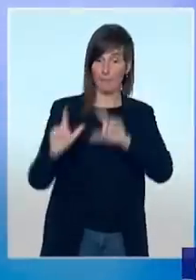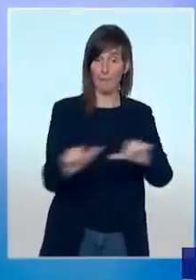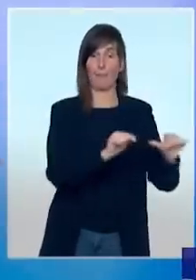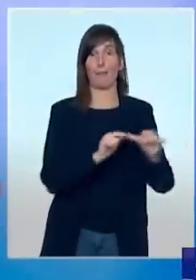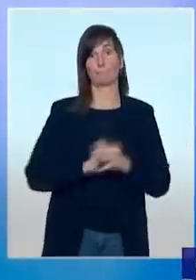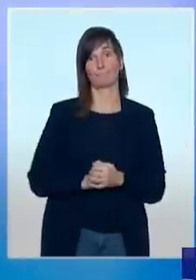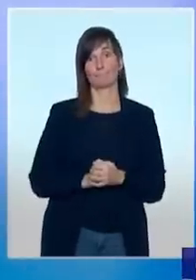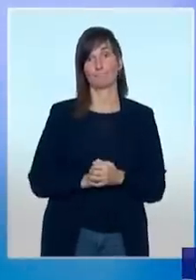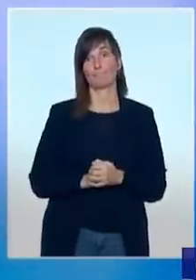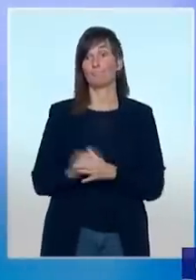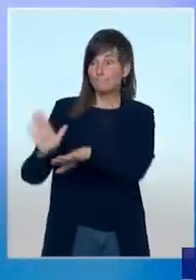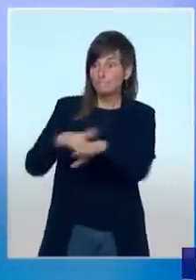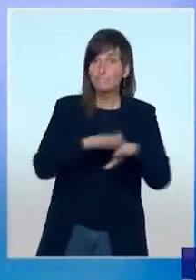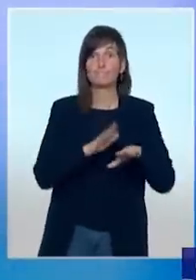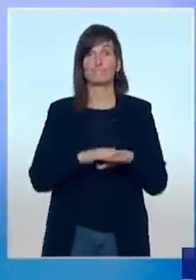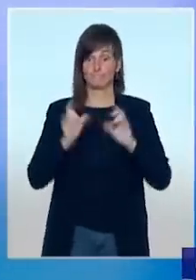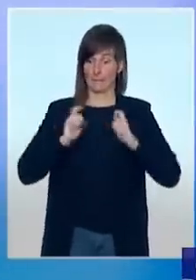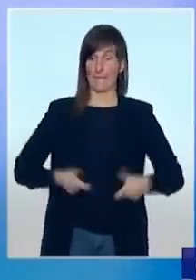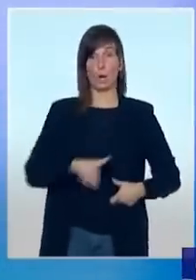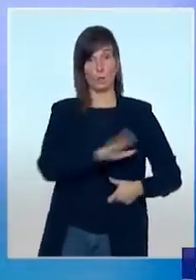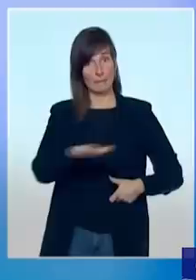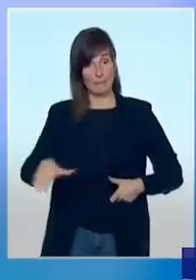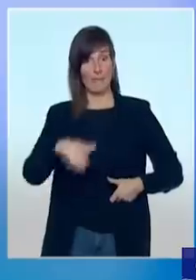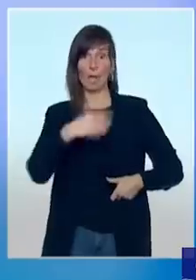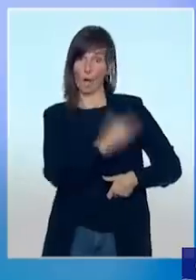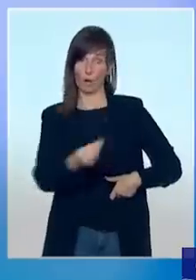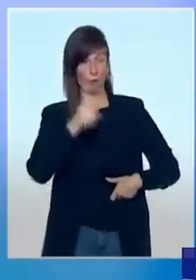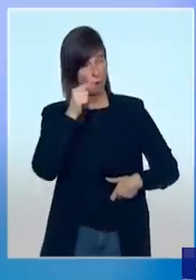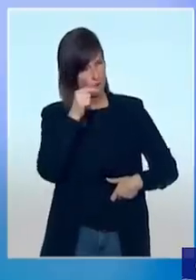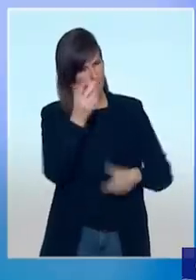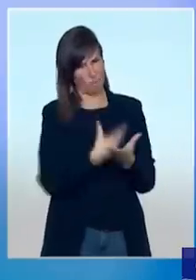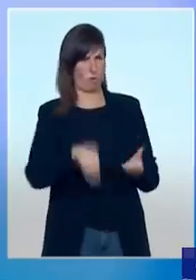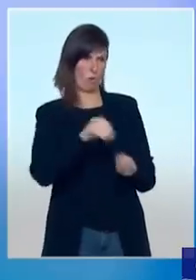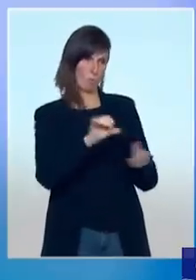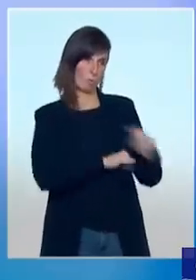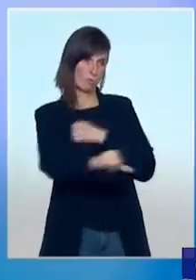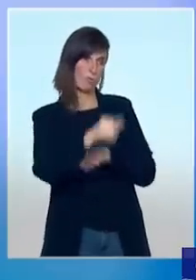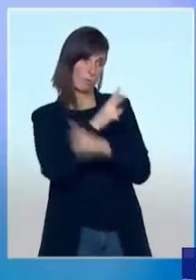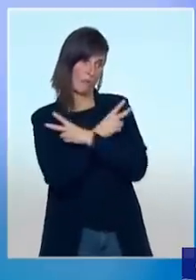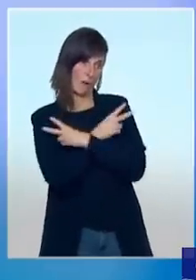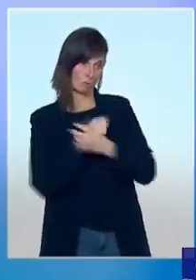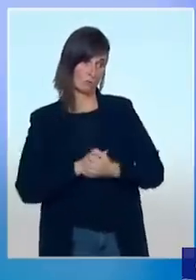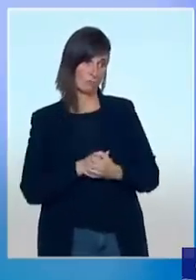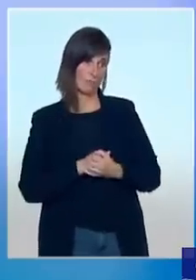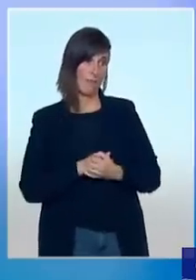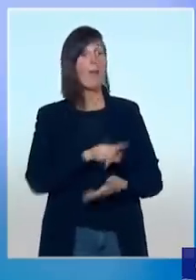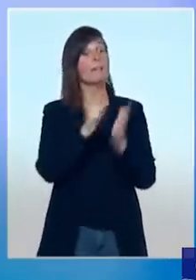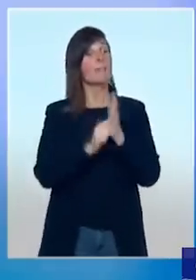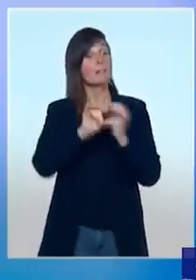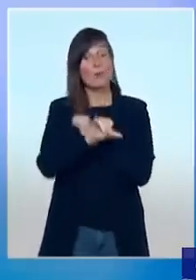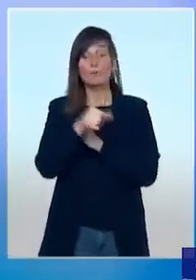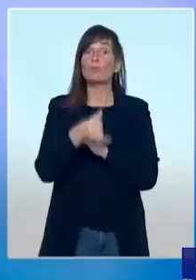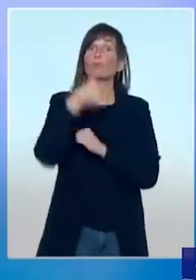primaire, nous allons demander un effort complémentaire jusqu'aux vacances. À compter de jeudi prochain, le port du masque sera